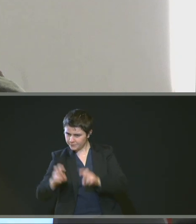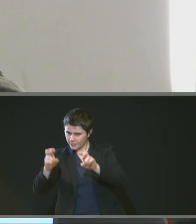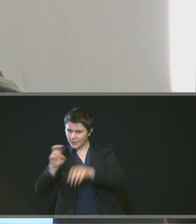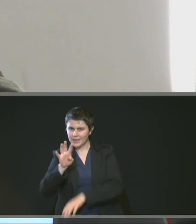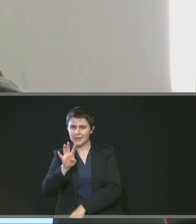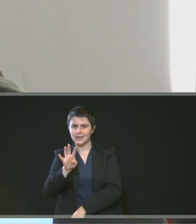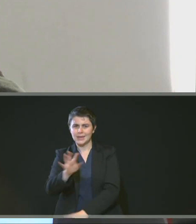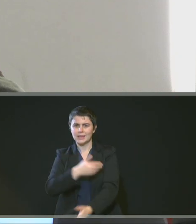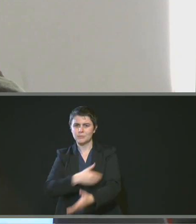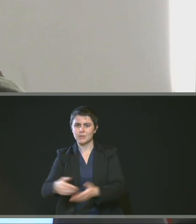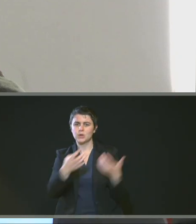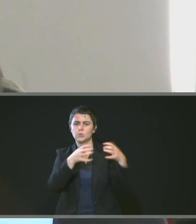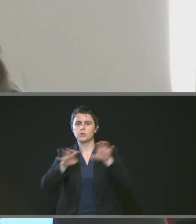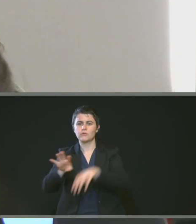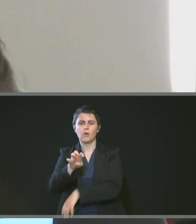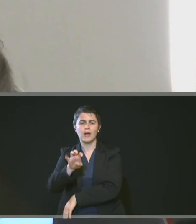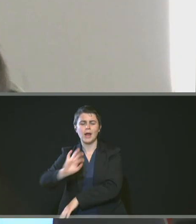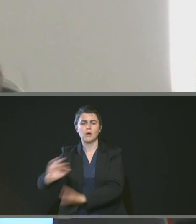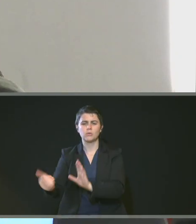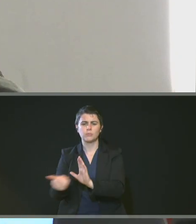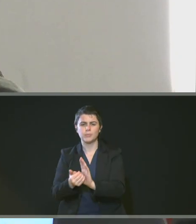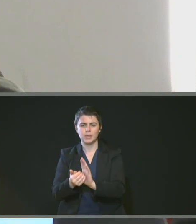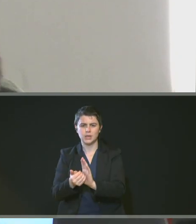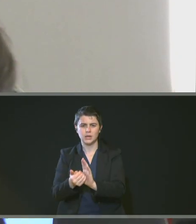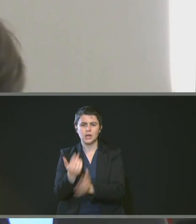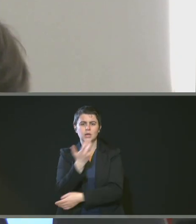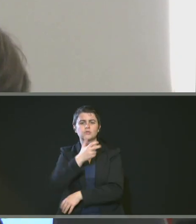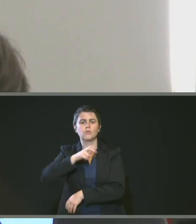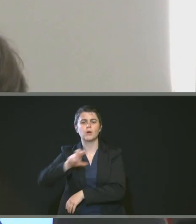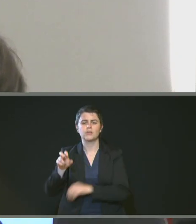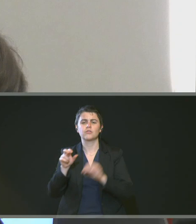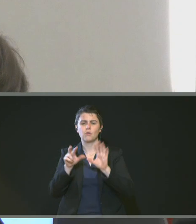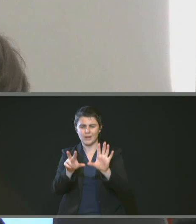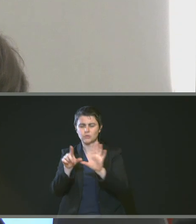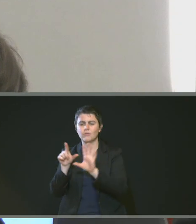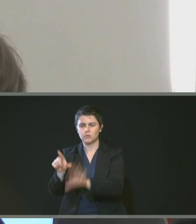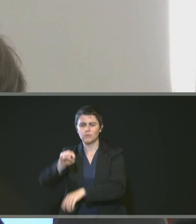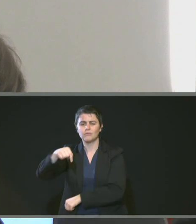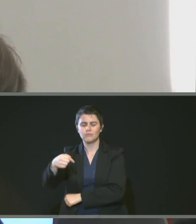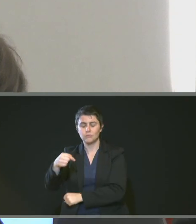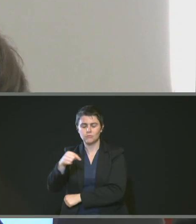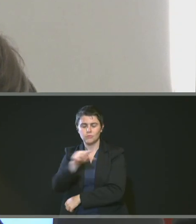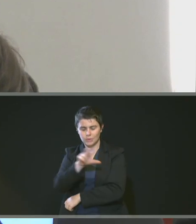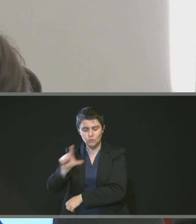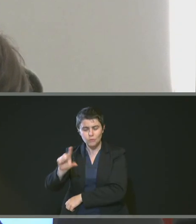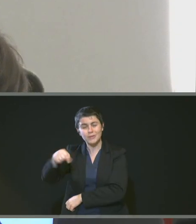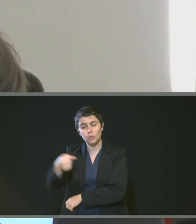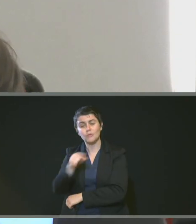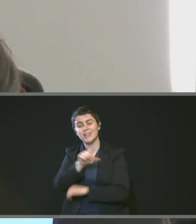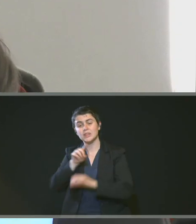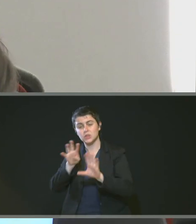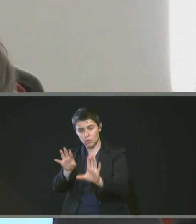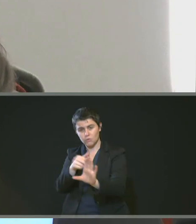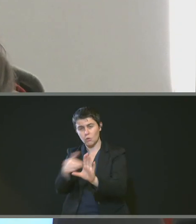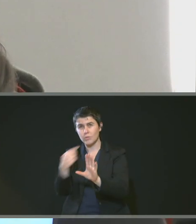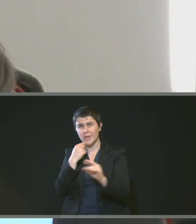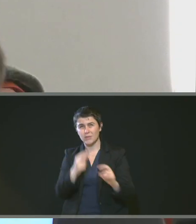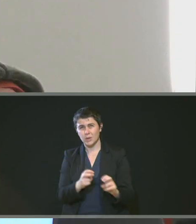940 382,29 euros plus 18